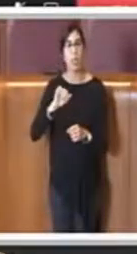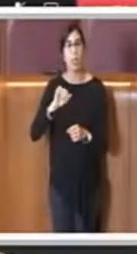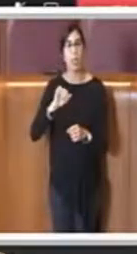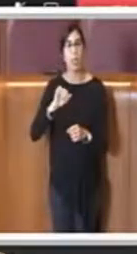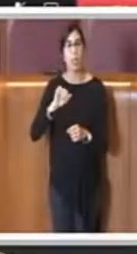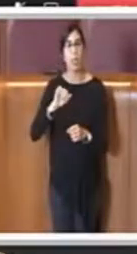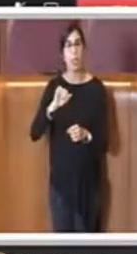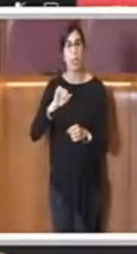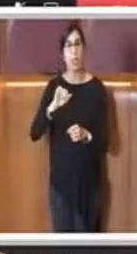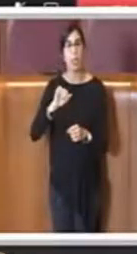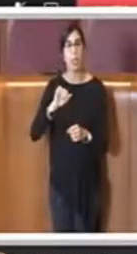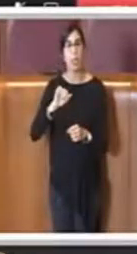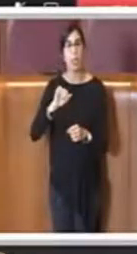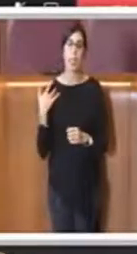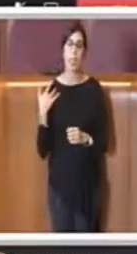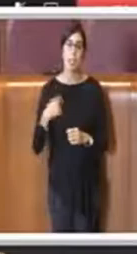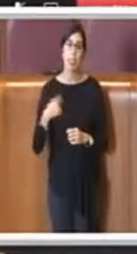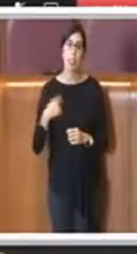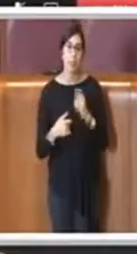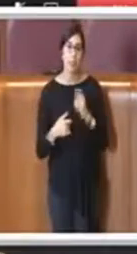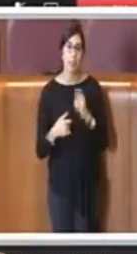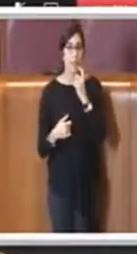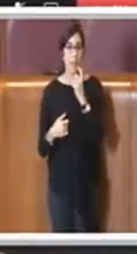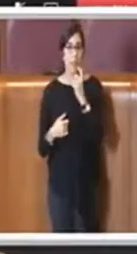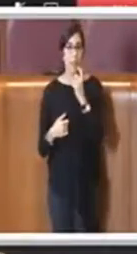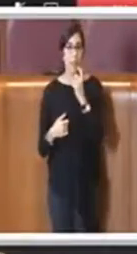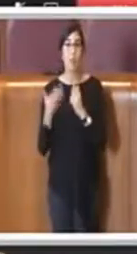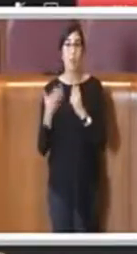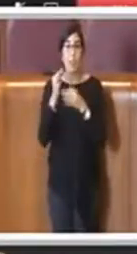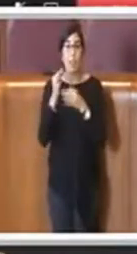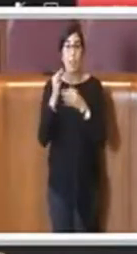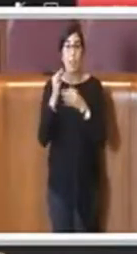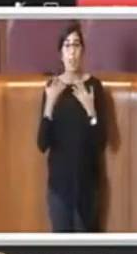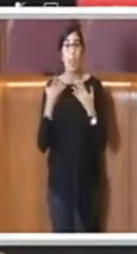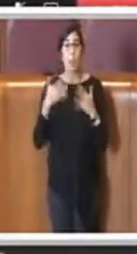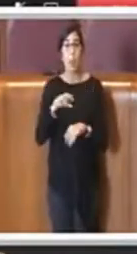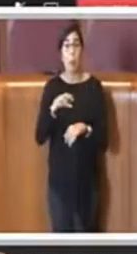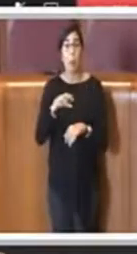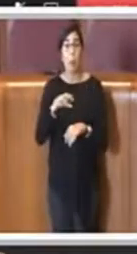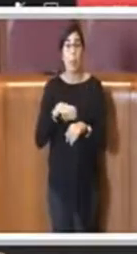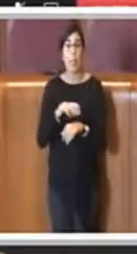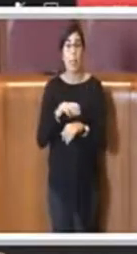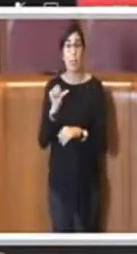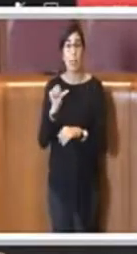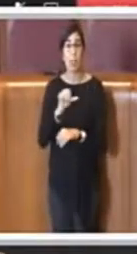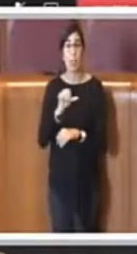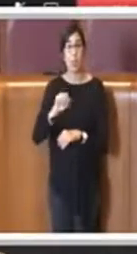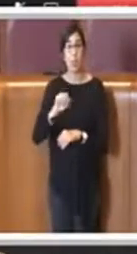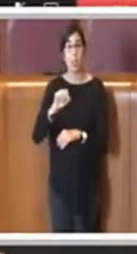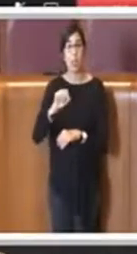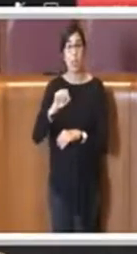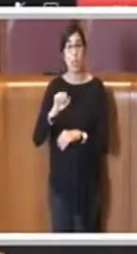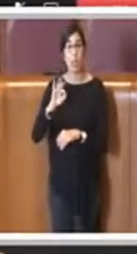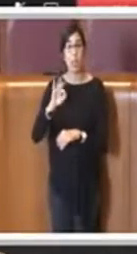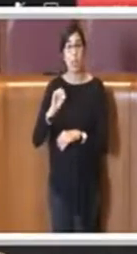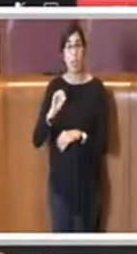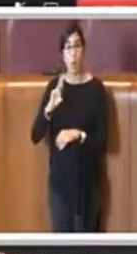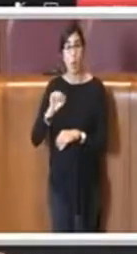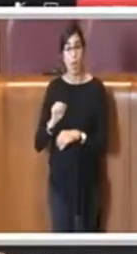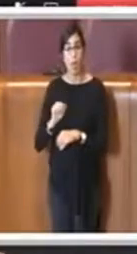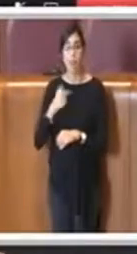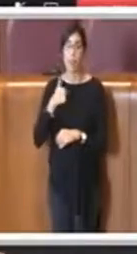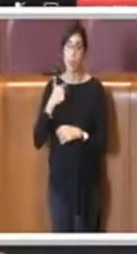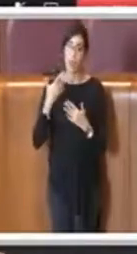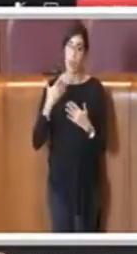Grazie Presidente, come ha ben spiegato il Ministro Spadafora, che ha cercato fino all'ultimo